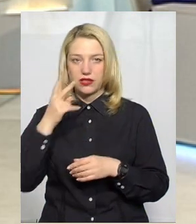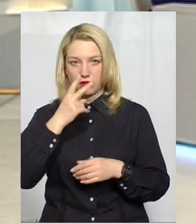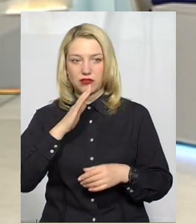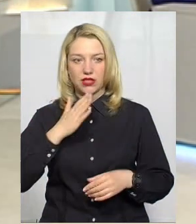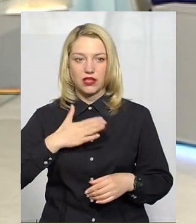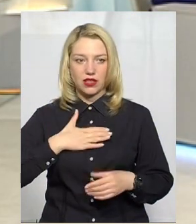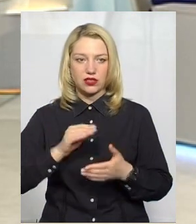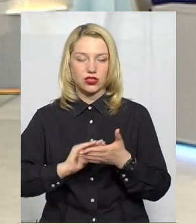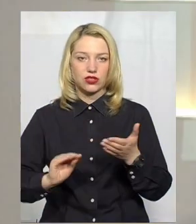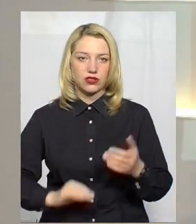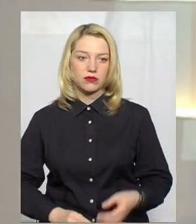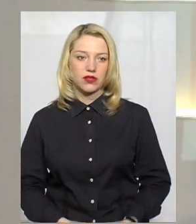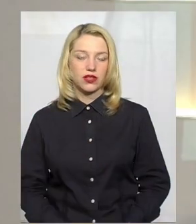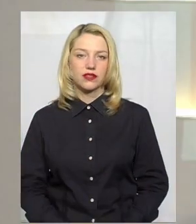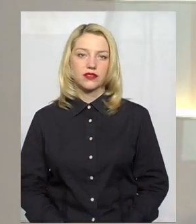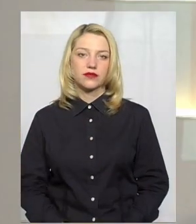Анастасія Збродова.